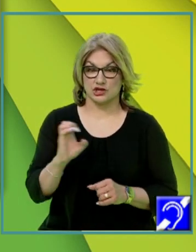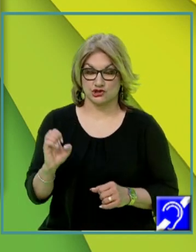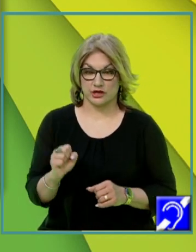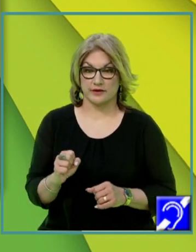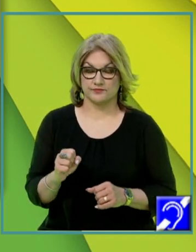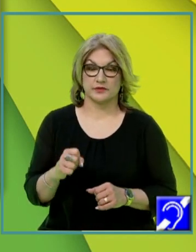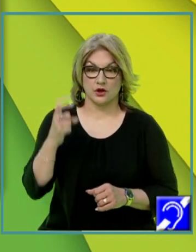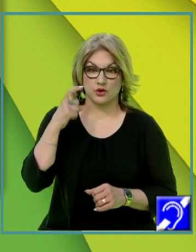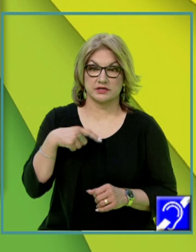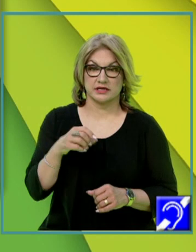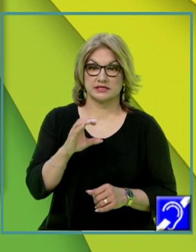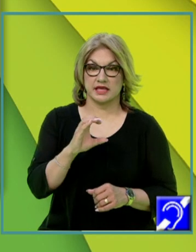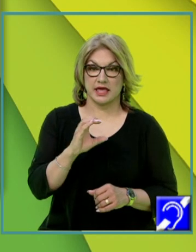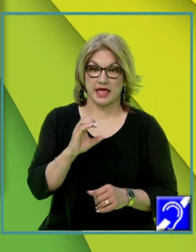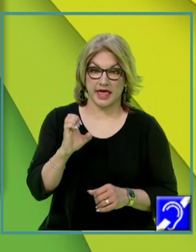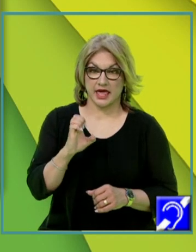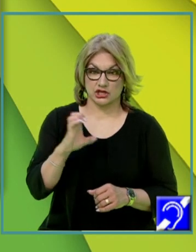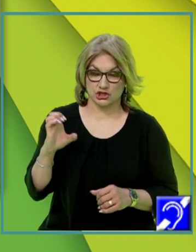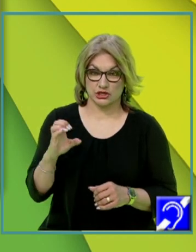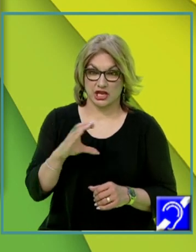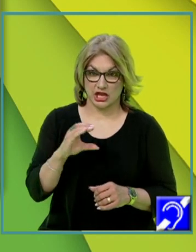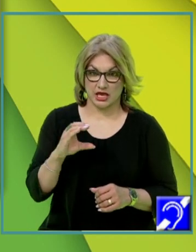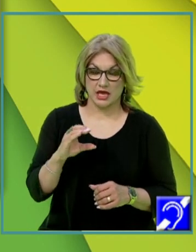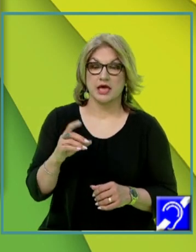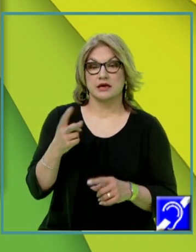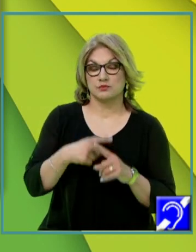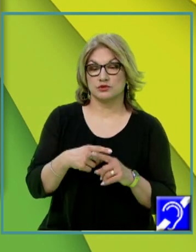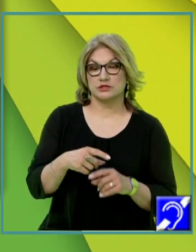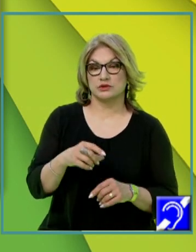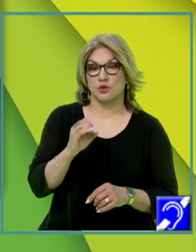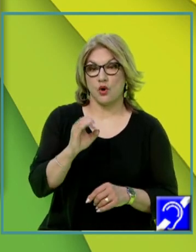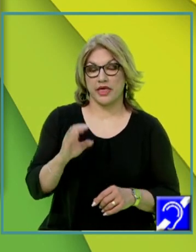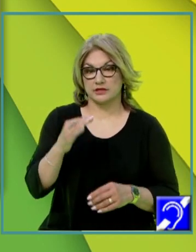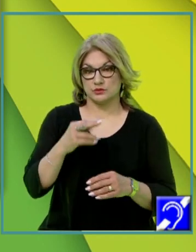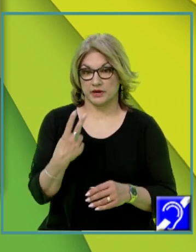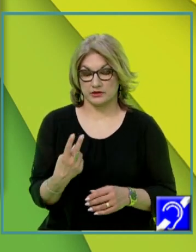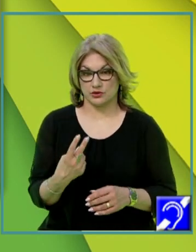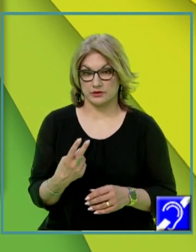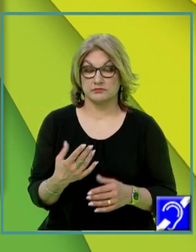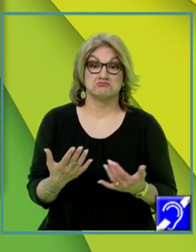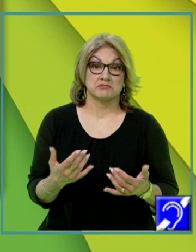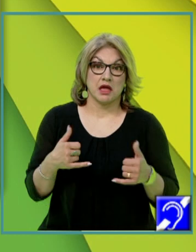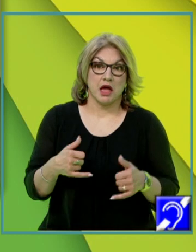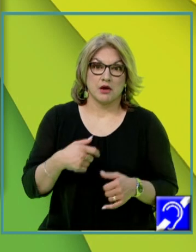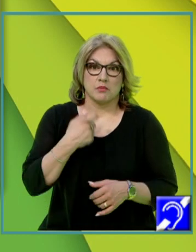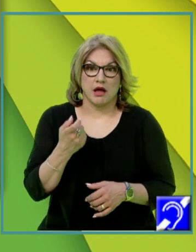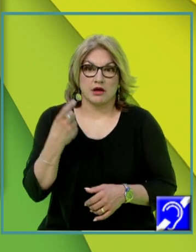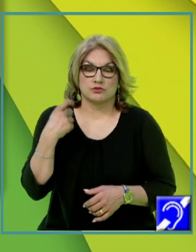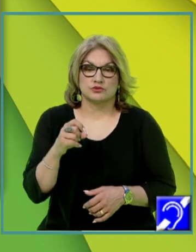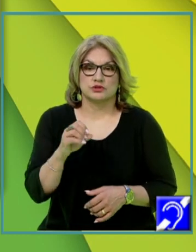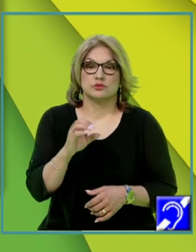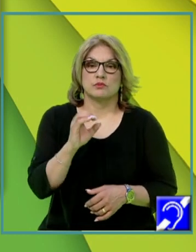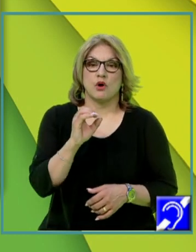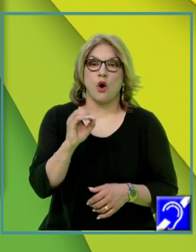considerând că este AC pe care o știu, demulțit cu OE supra 2. Și acum, la momentul ăsta ne dăm seama că nu știm pe OE. Deci avem de